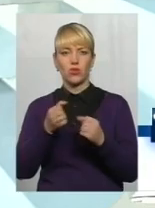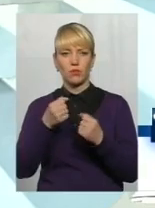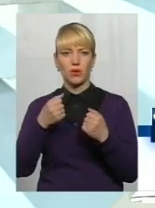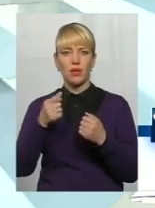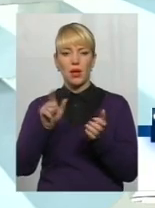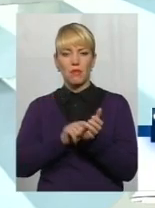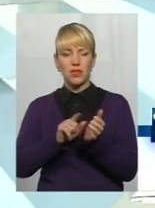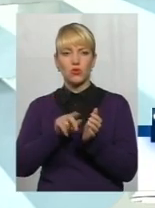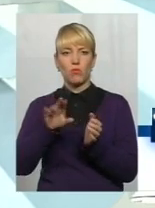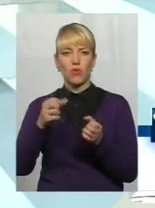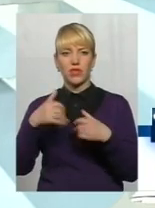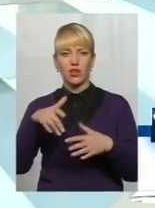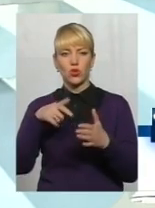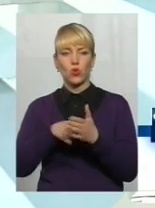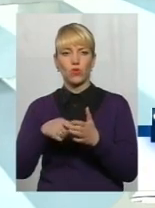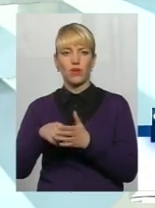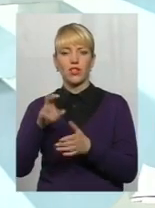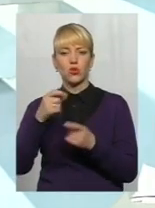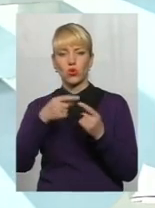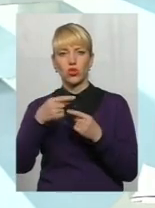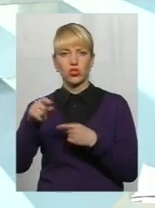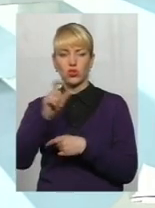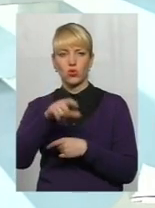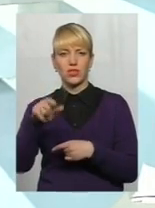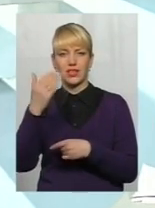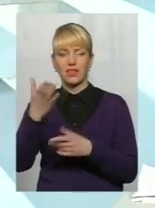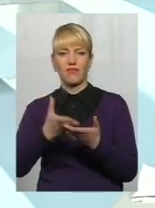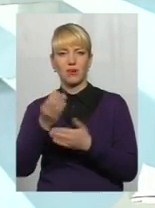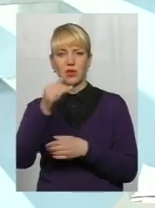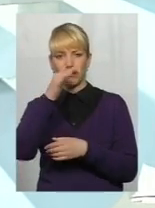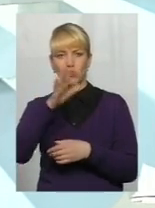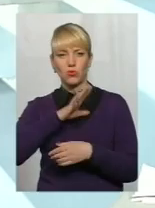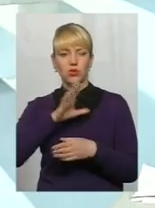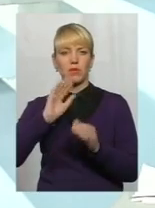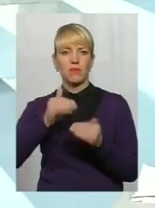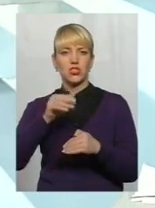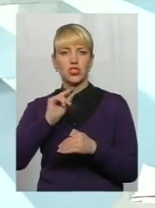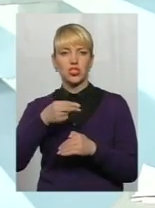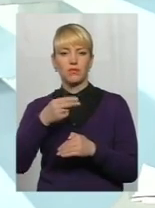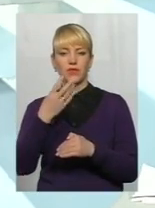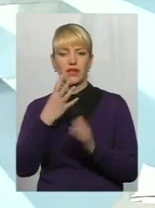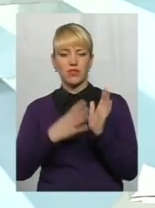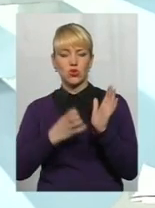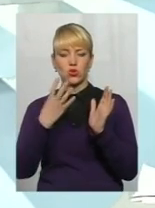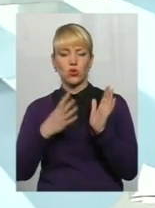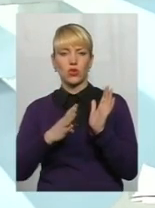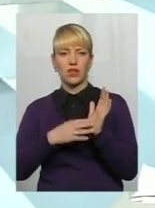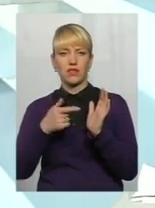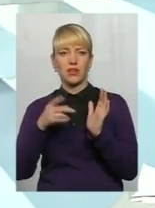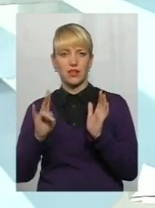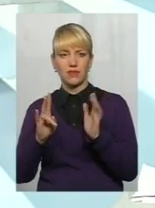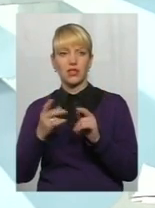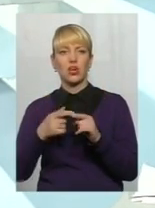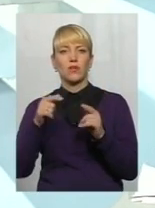втраті годувальника, то всіх інших осіб їхня виплата не може бути менша, ніж 949 гривень.